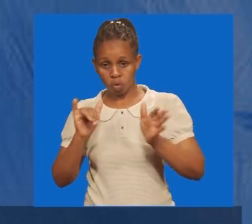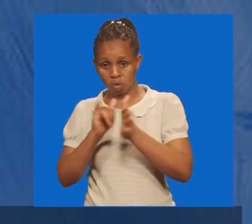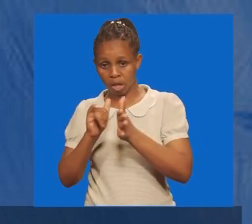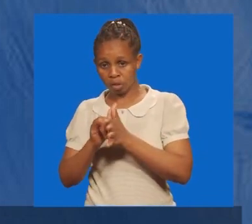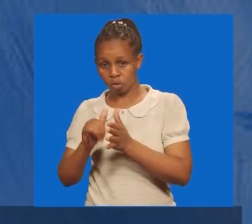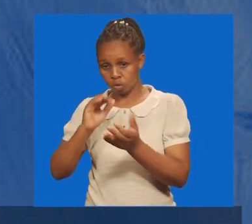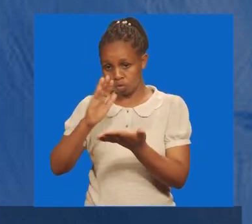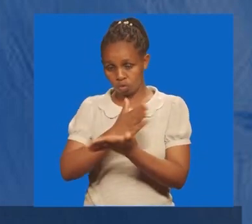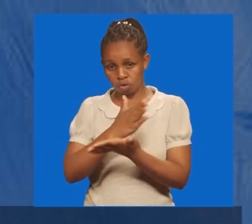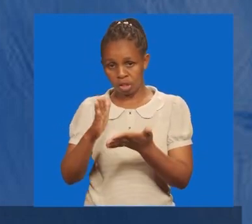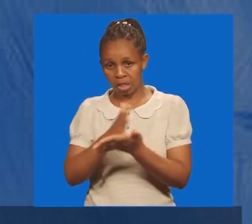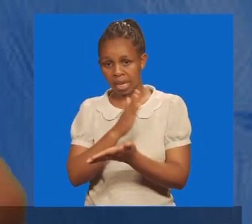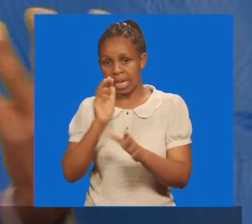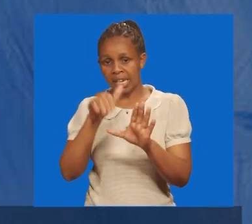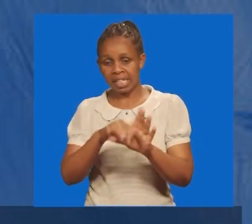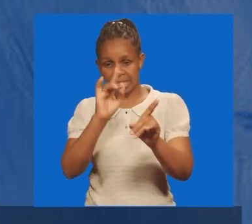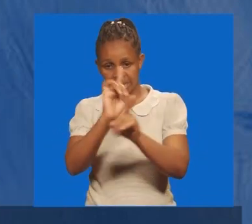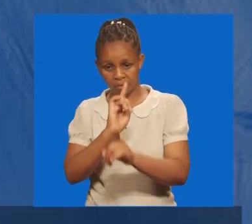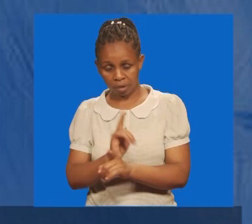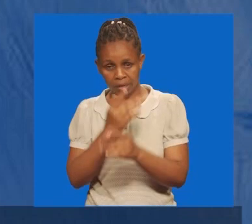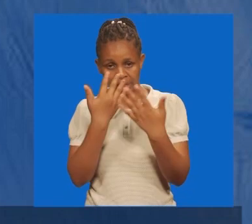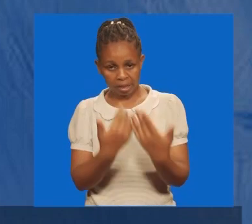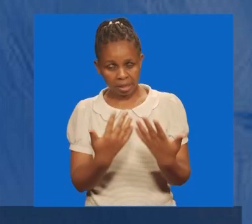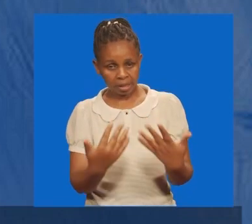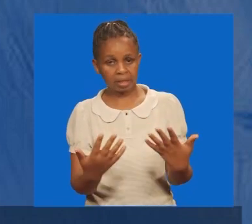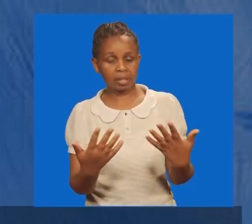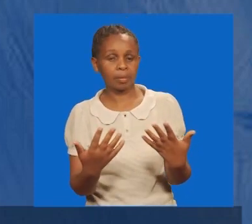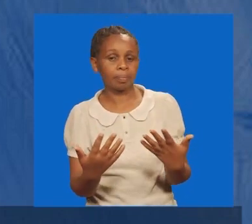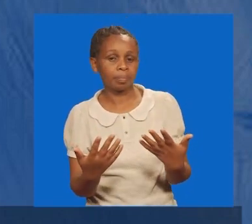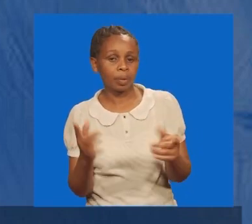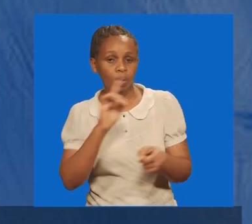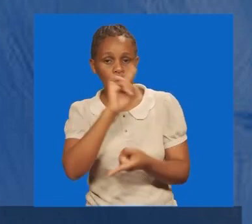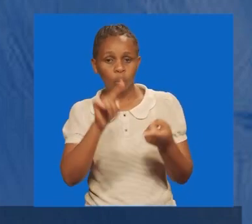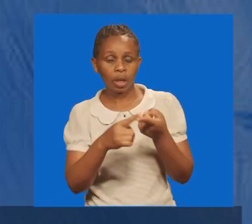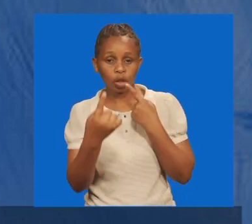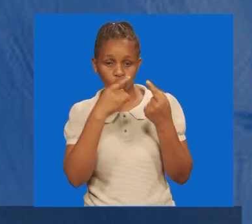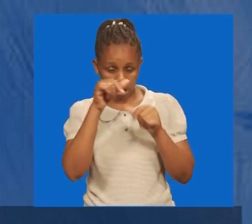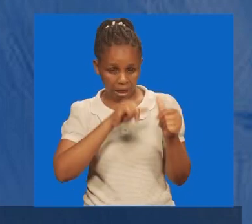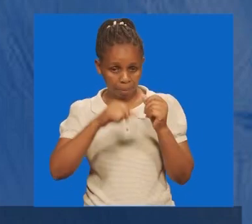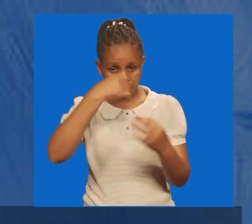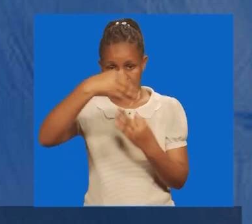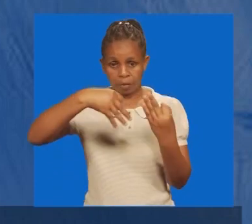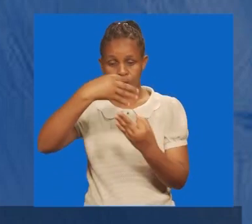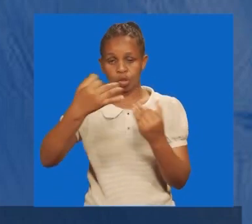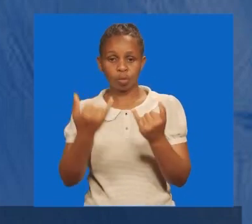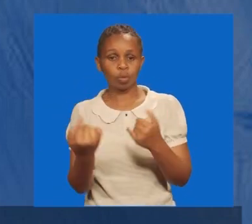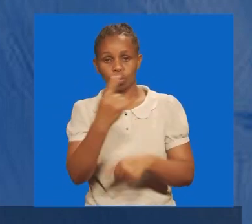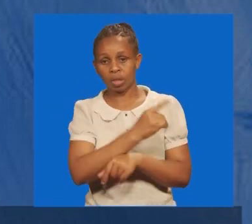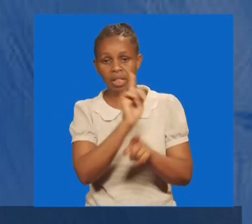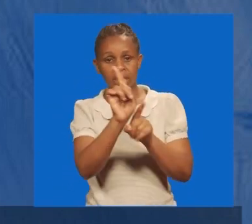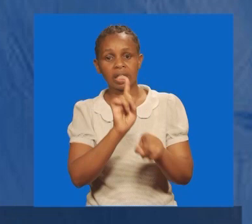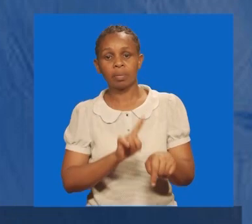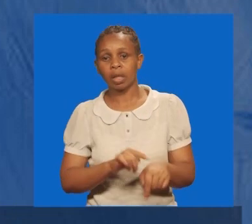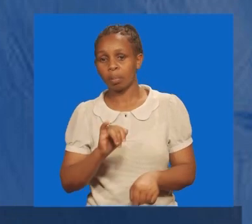katika mambo, fulani. Na, ninapo nanea ushirika, asubu ya leo, pia